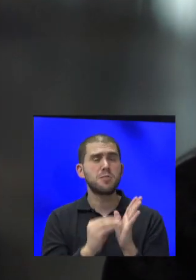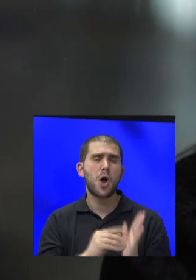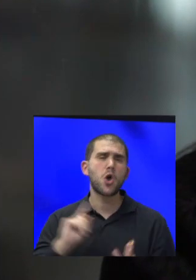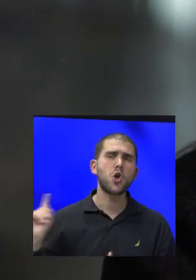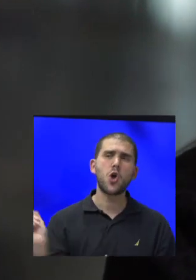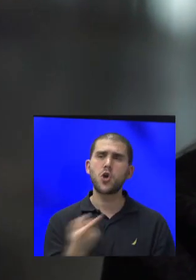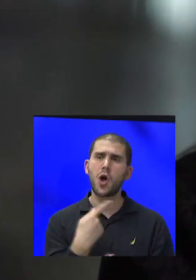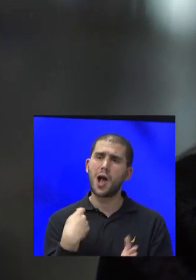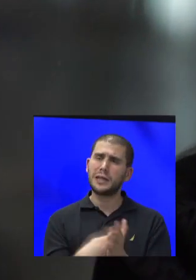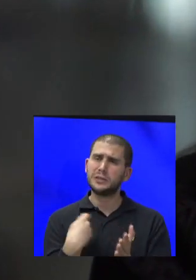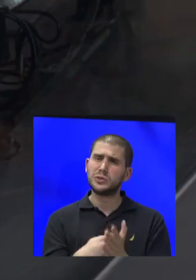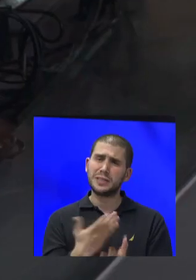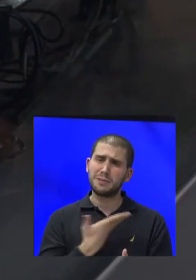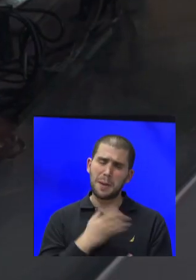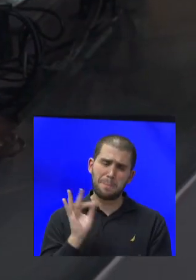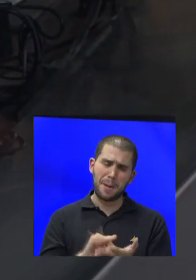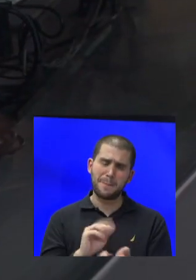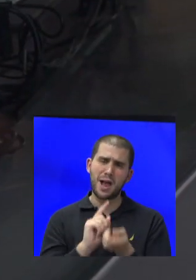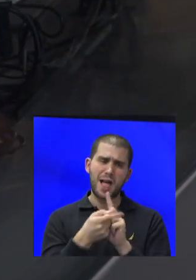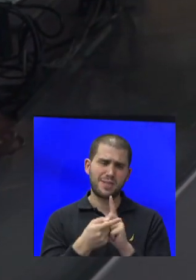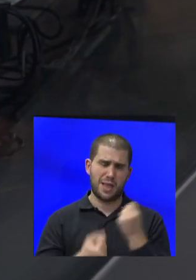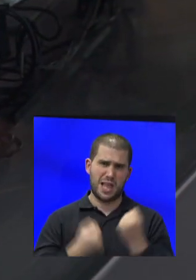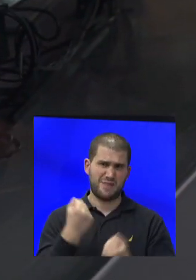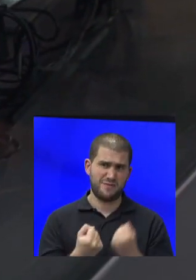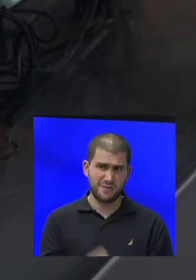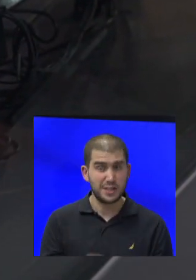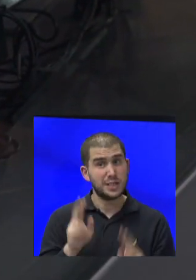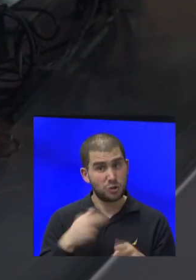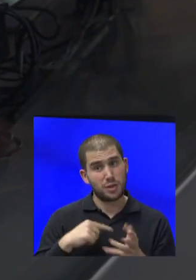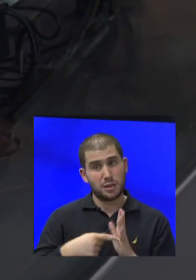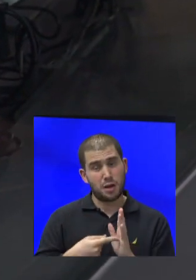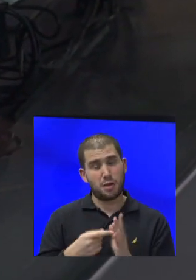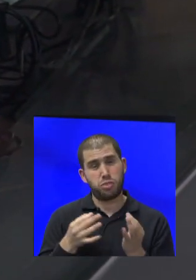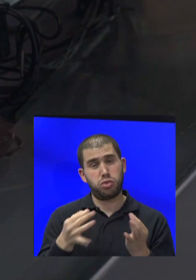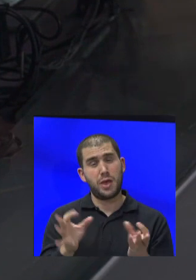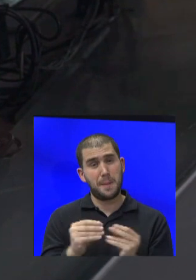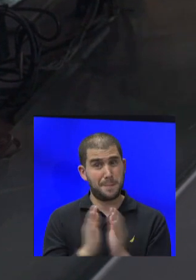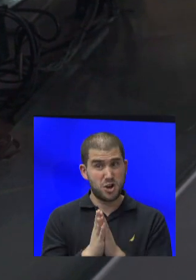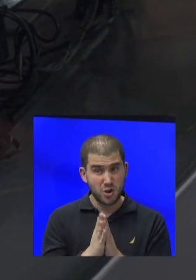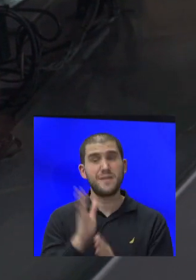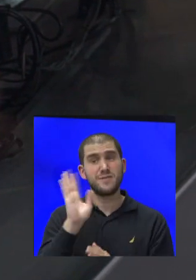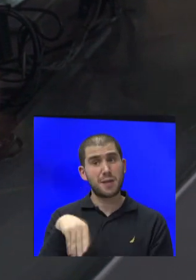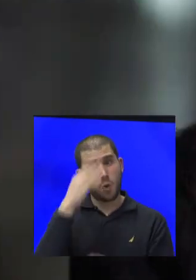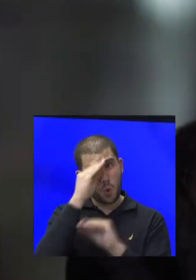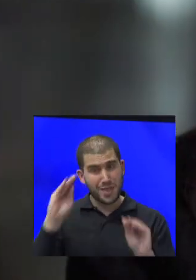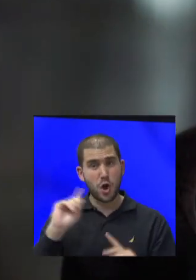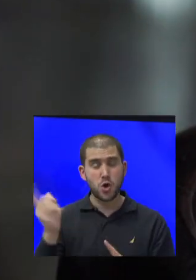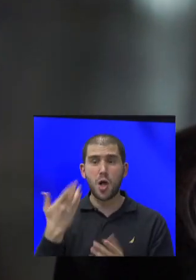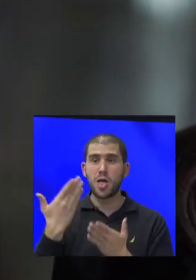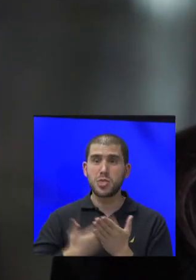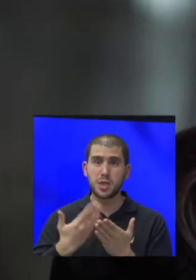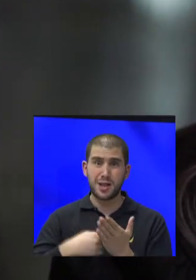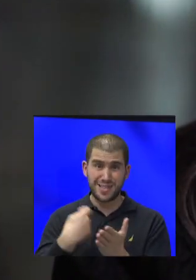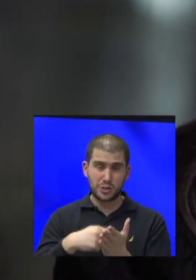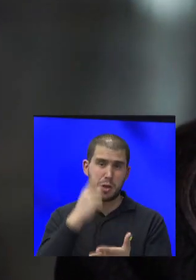הדוחות שקיבלתי מרגע שהחלפתי את האוטו, יש לי נטייה להתעכב עם בקשות כאלה, וגם הודעה שכל הדוחות האלה בוטלו. לא היה